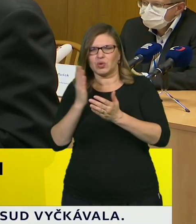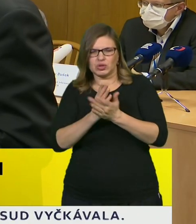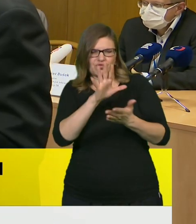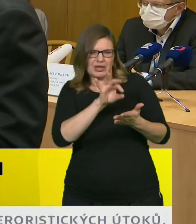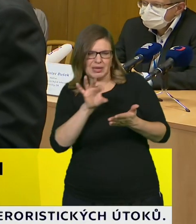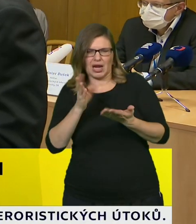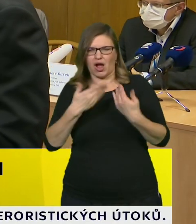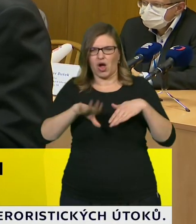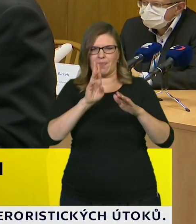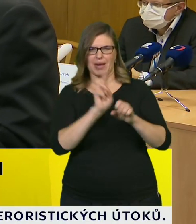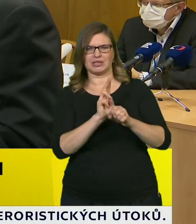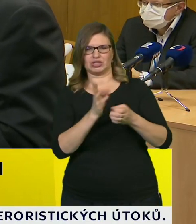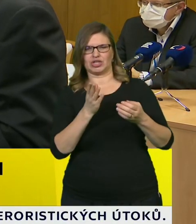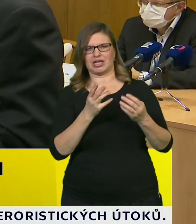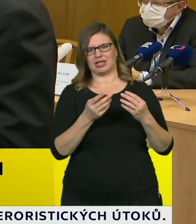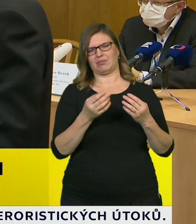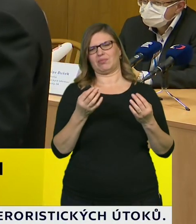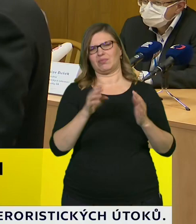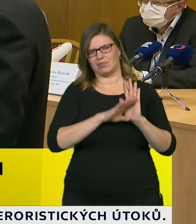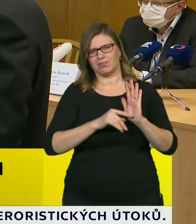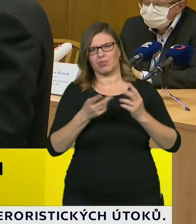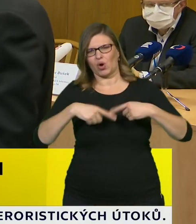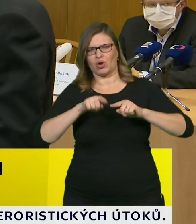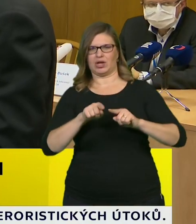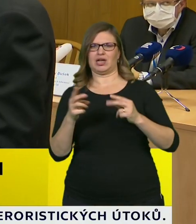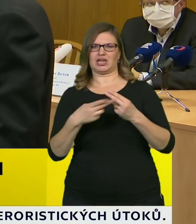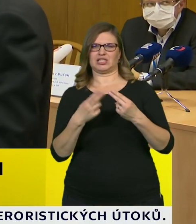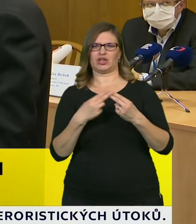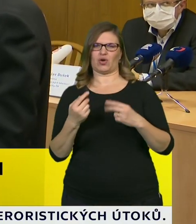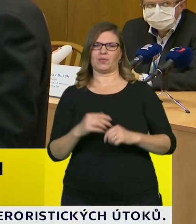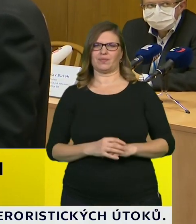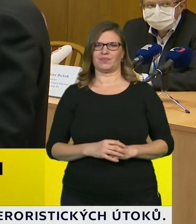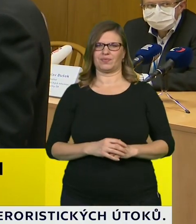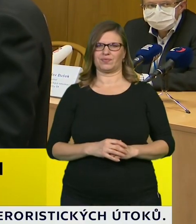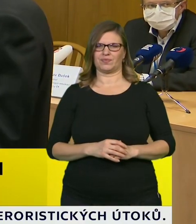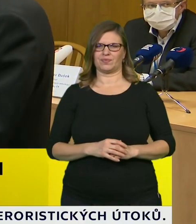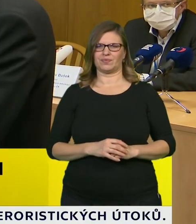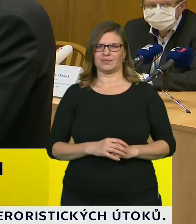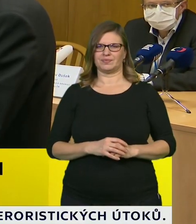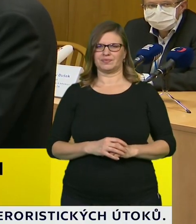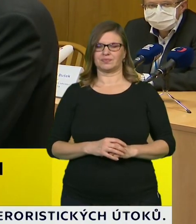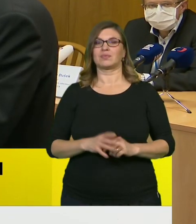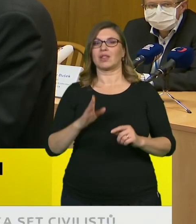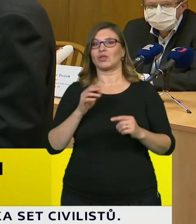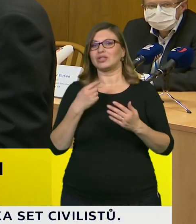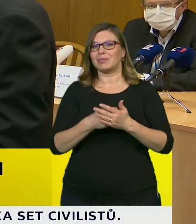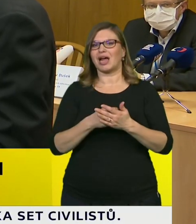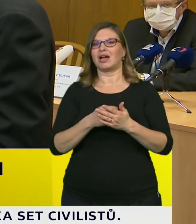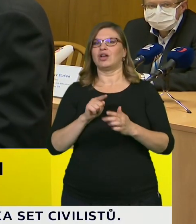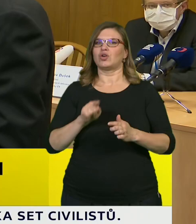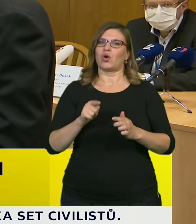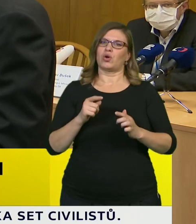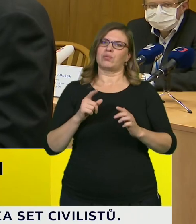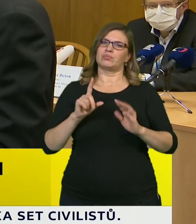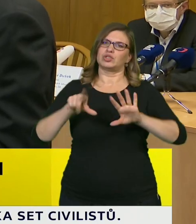která se vztahují k tomu rizikovému skóre, které bude následovat. Takže během zhruba jednoho, dvou týdnů